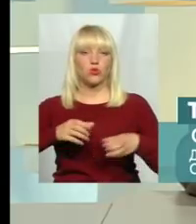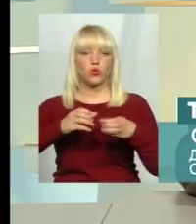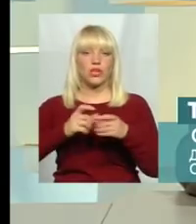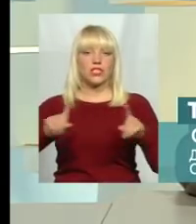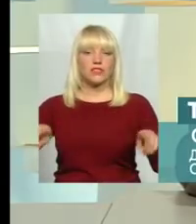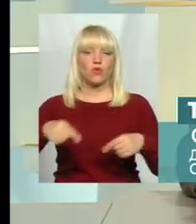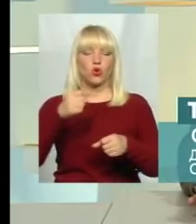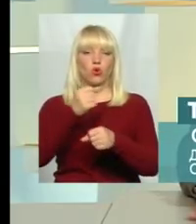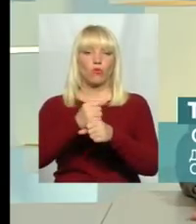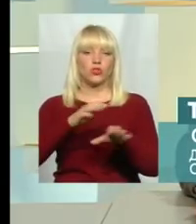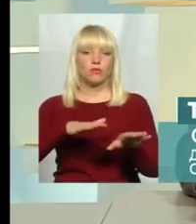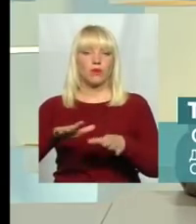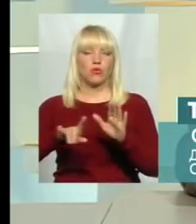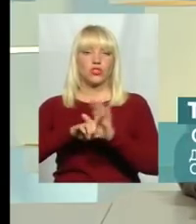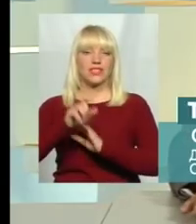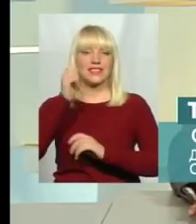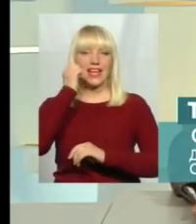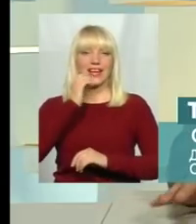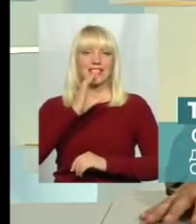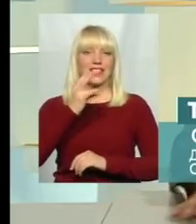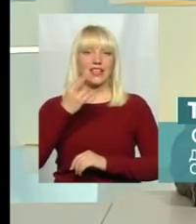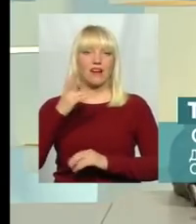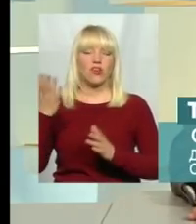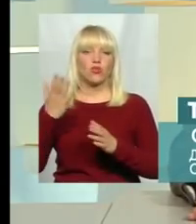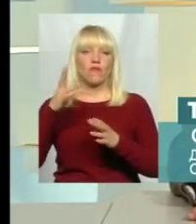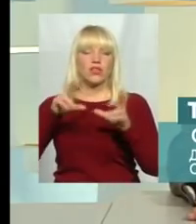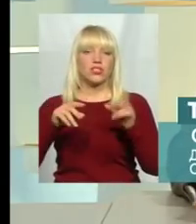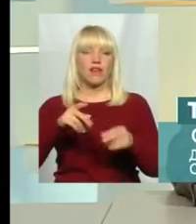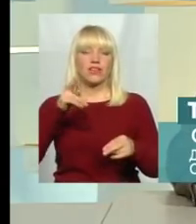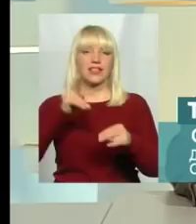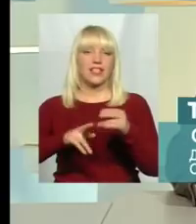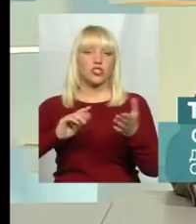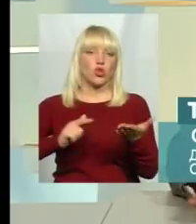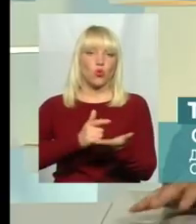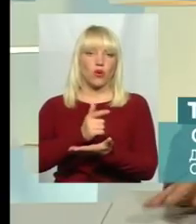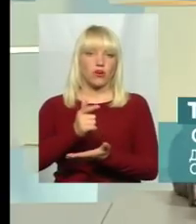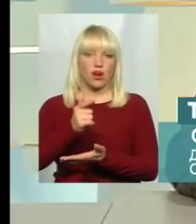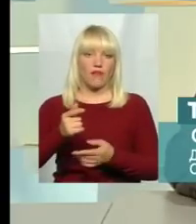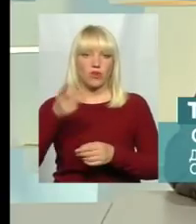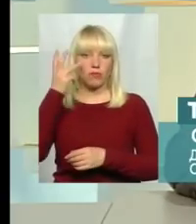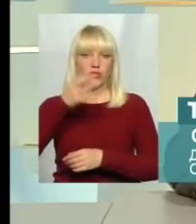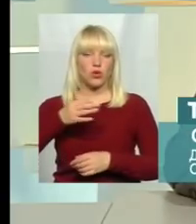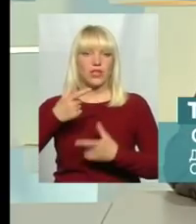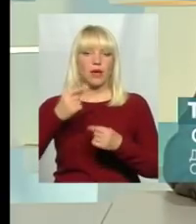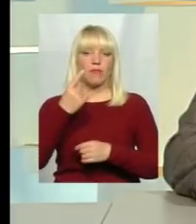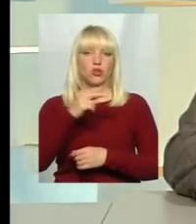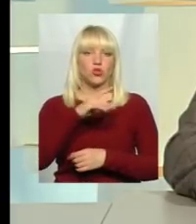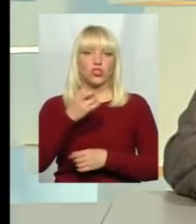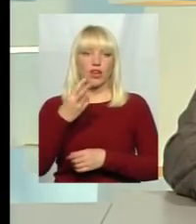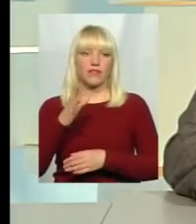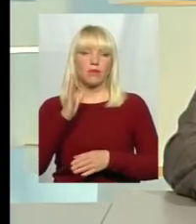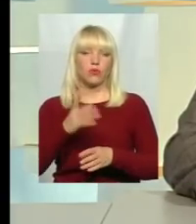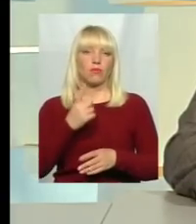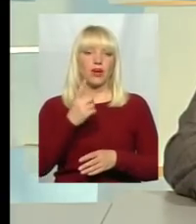починаючи від Старої Синяви, яку всі вважали кінцем географії Хмельницької області, де вже першого червня запускається перша черга